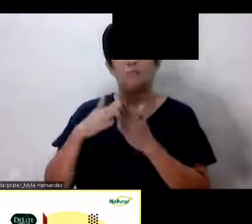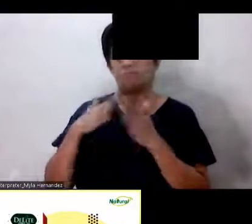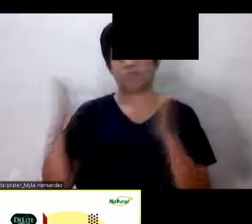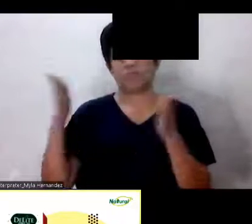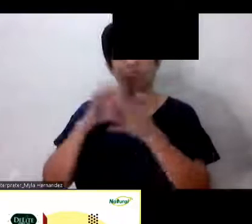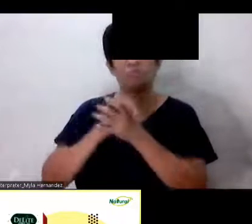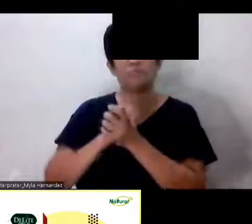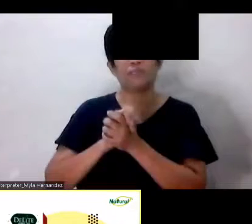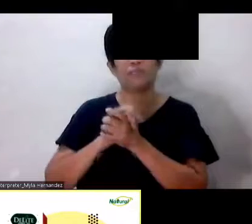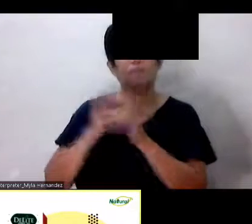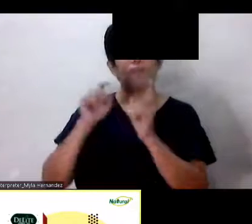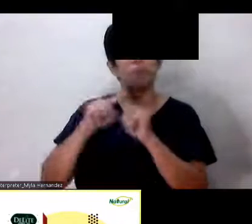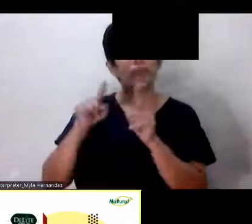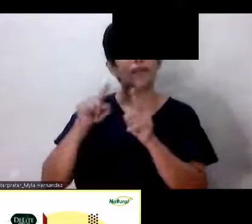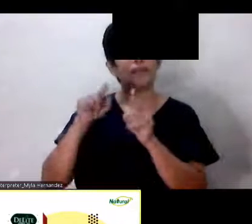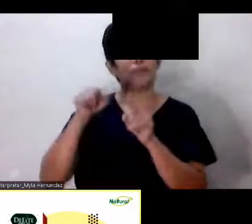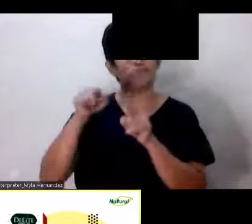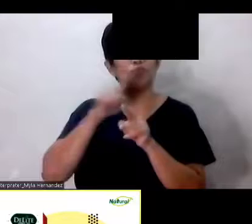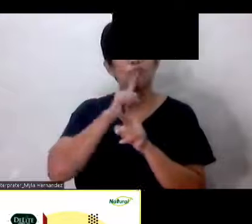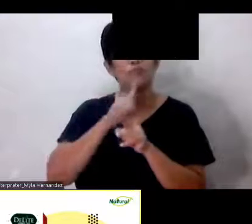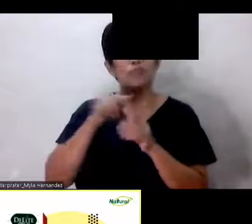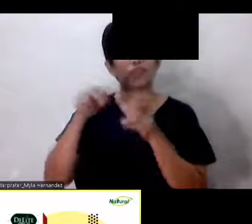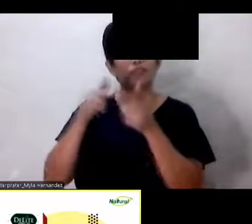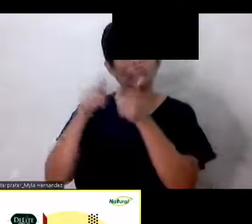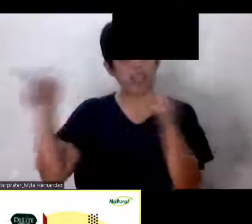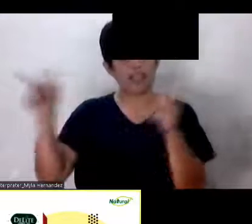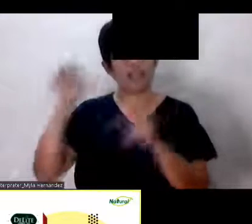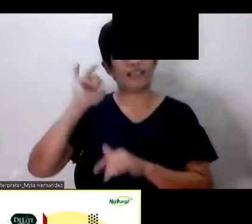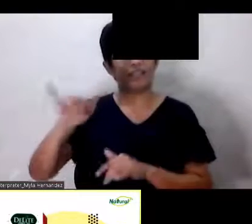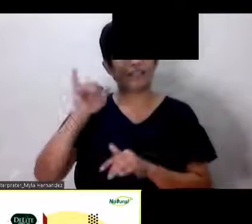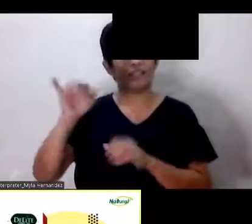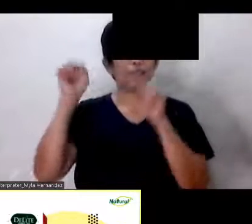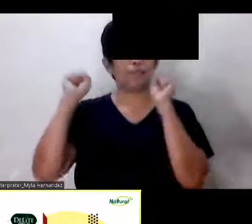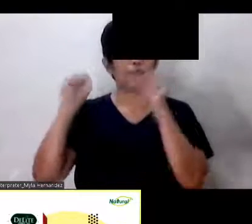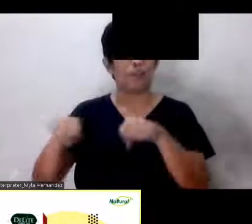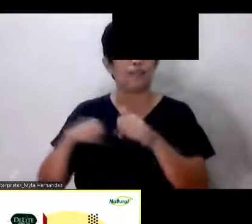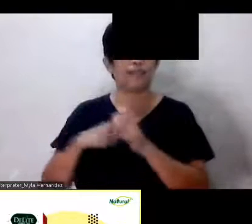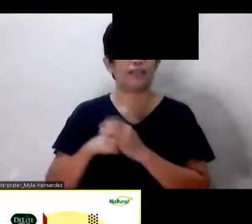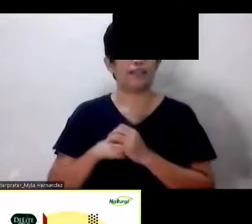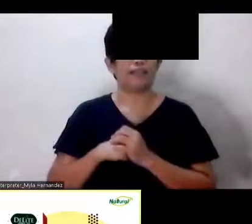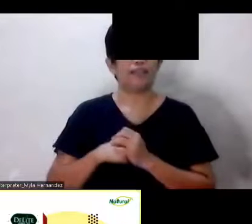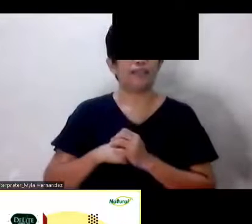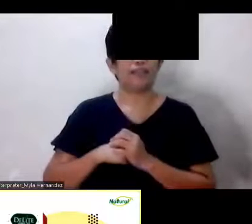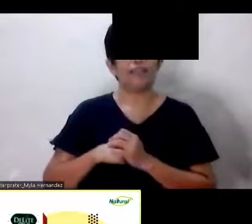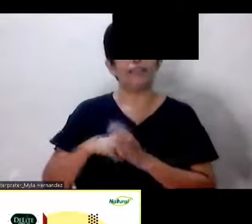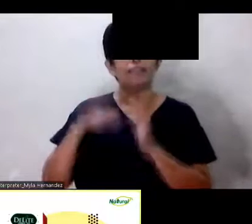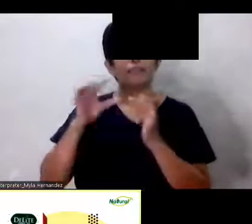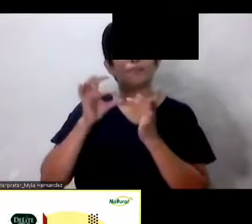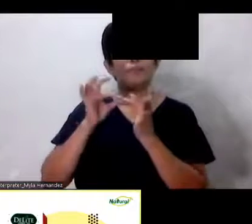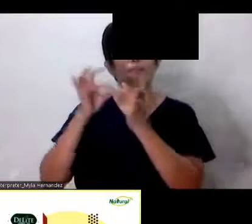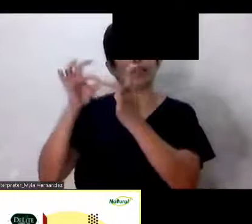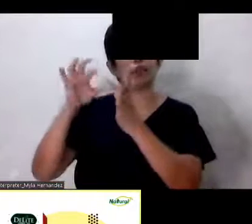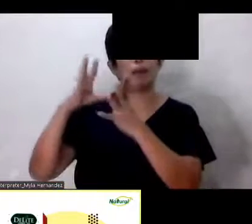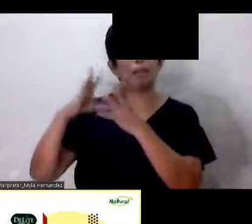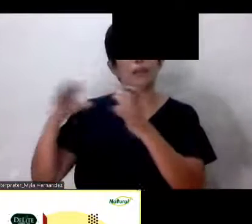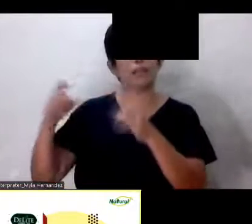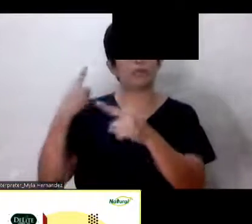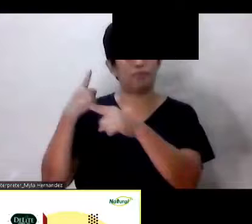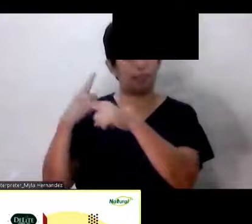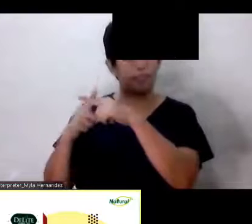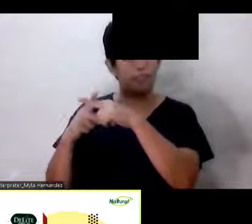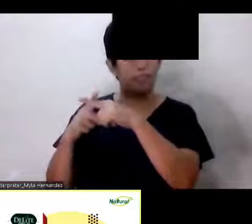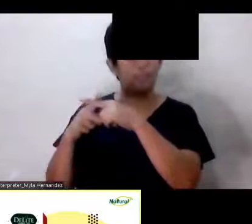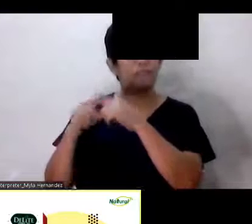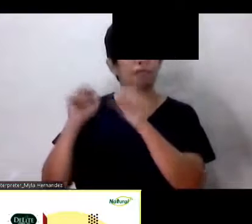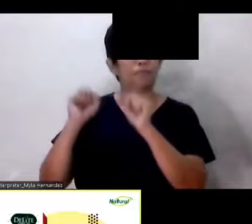Diba Pero in general Yes Pwede po In general Yes Pwede po Lalo na po yung Ampalaya Plus Okay